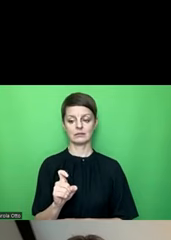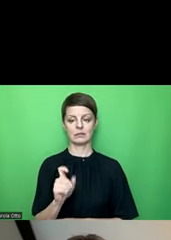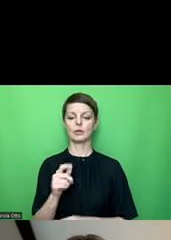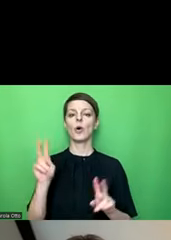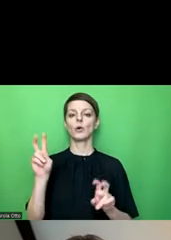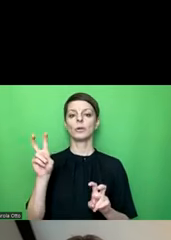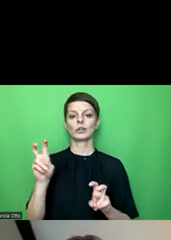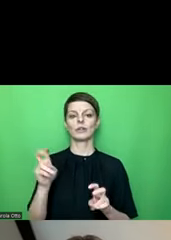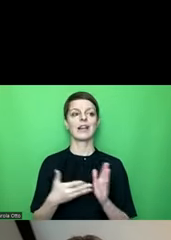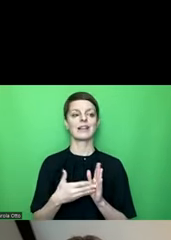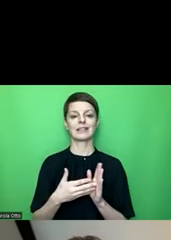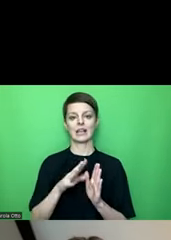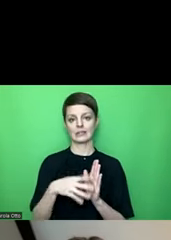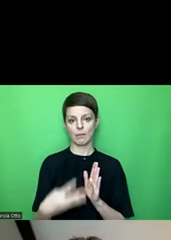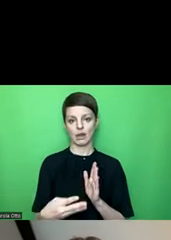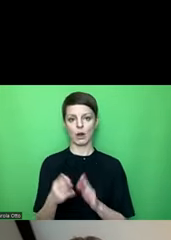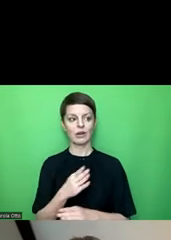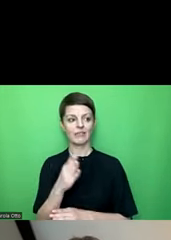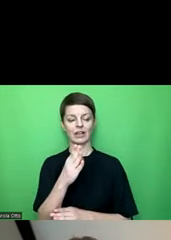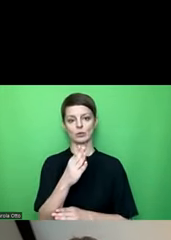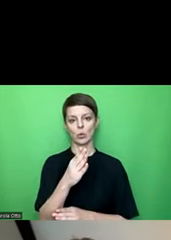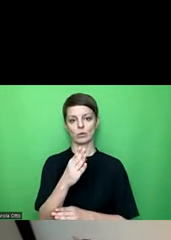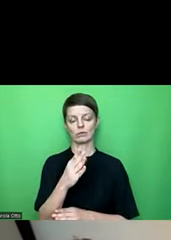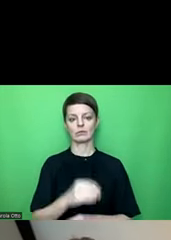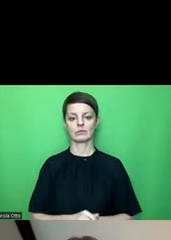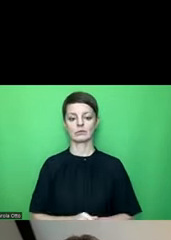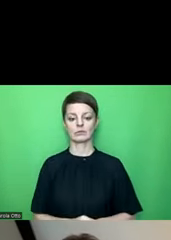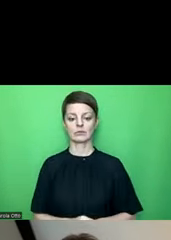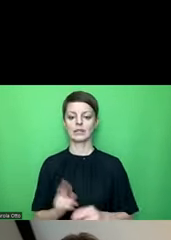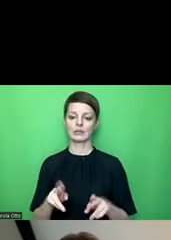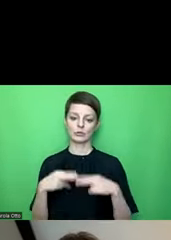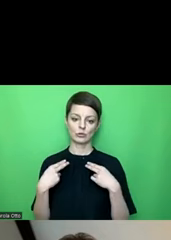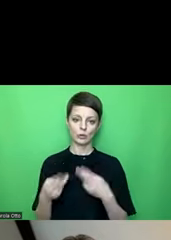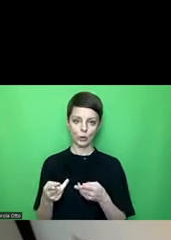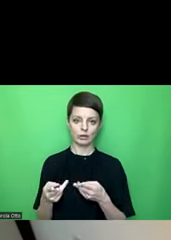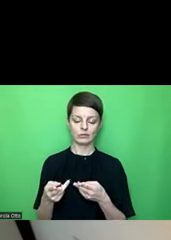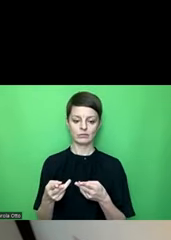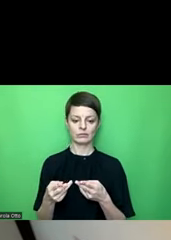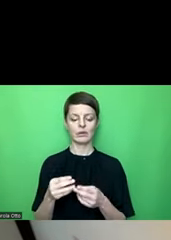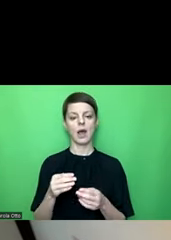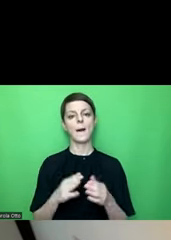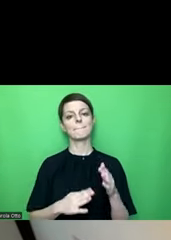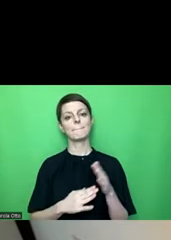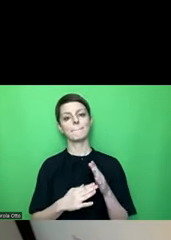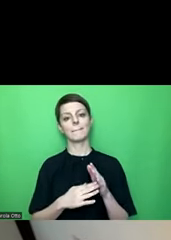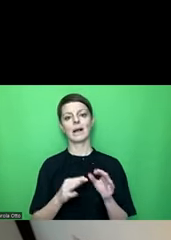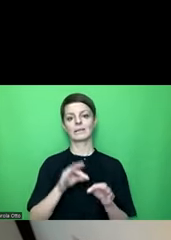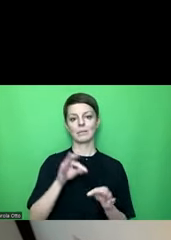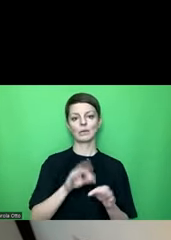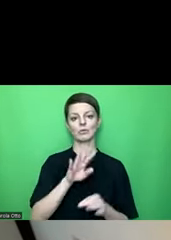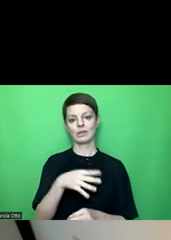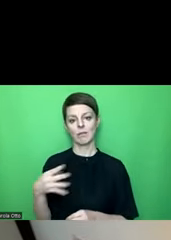Überschrift, die ich Testtabelle F6 Navigation Fenster So, jetzt bin ich wieder zurück und jetzt kommt Max Temperaturen Tabelle Max